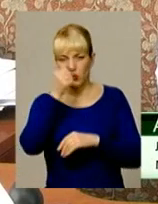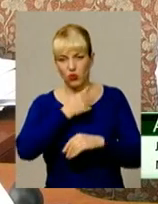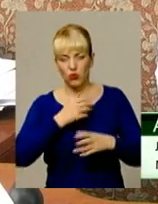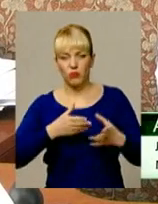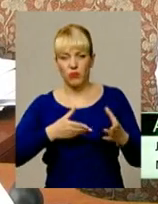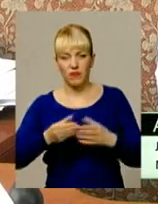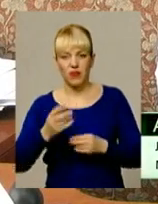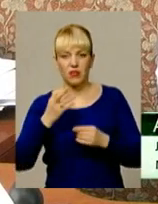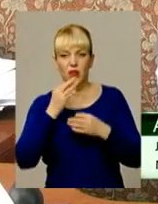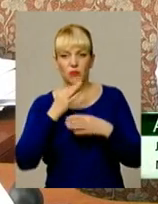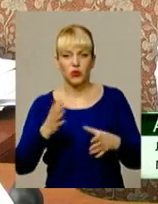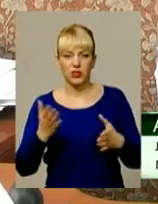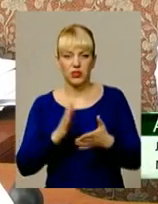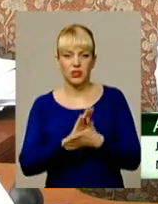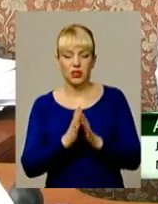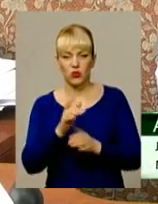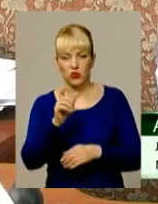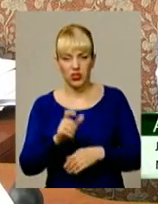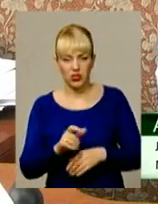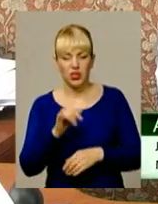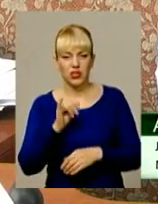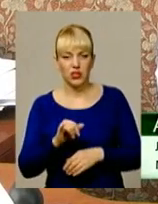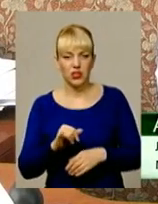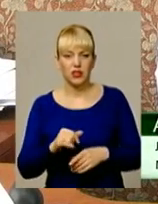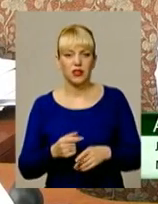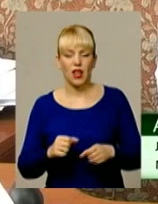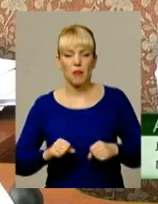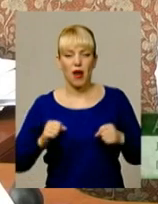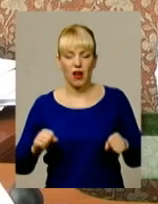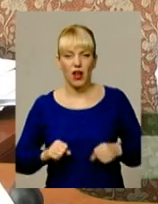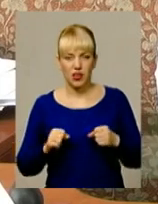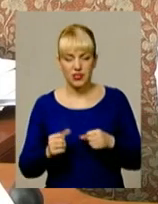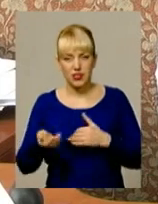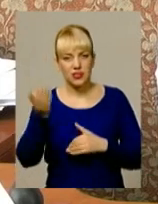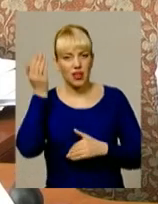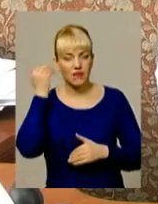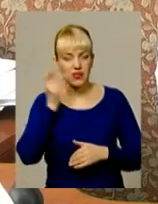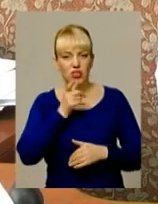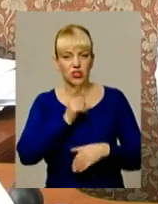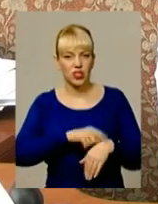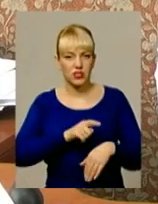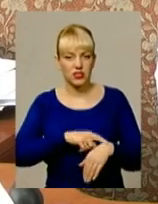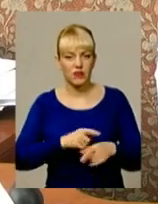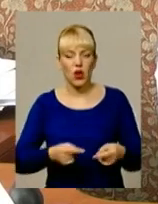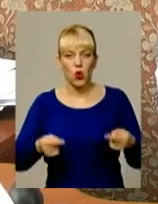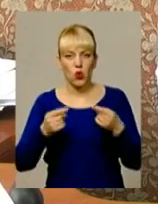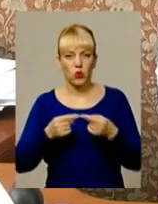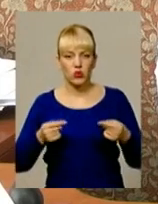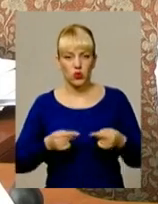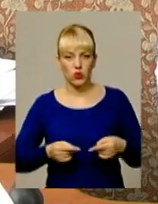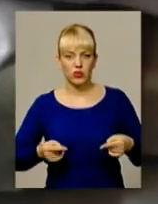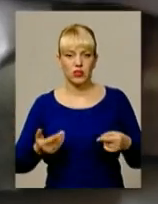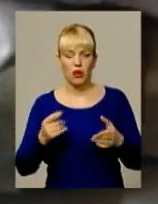стан будь-якої людини. В принципі, намагалися з давніх часів узгодити якимось чином